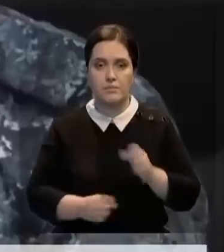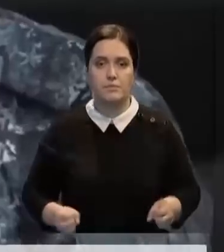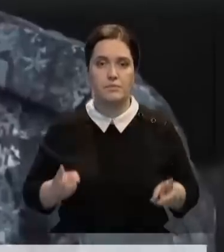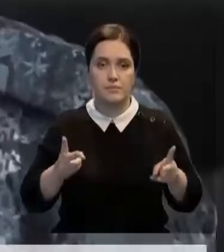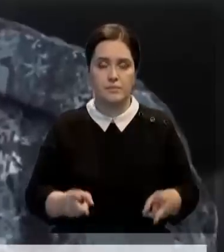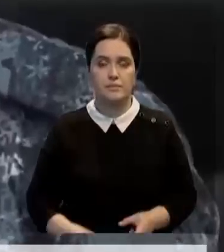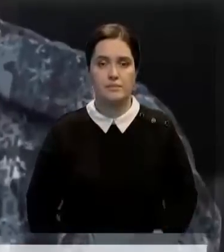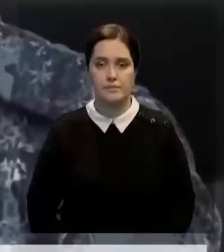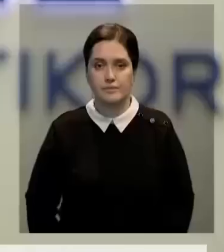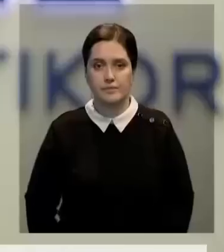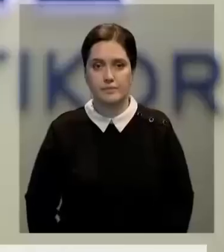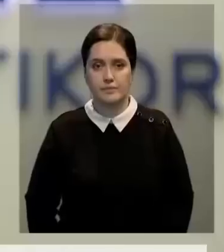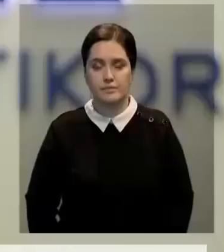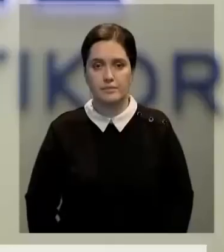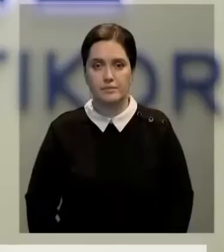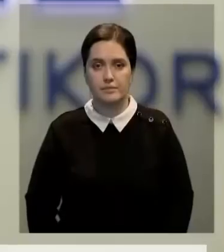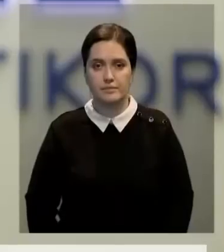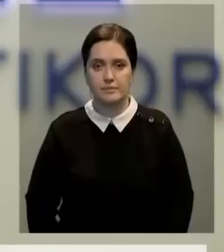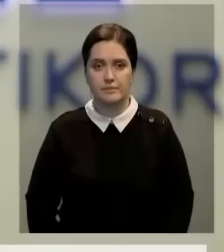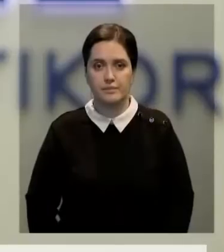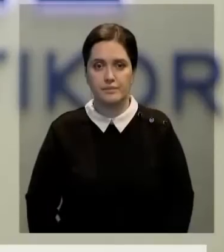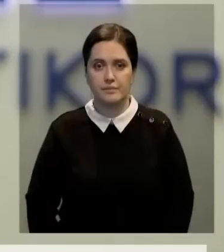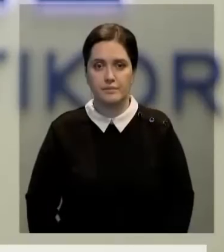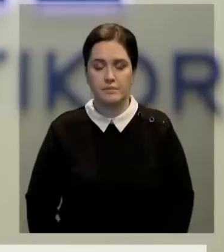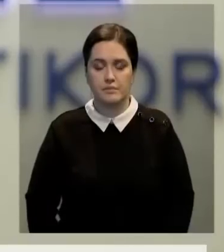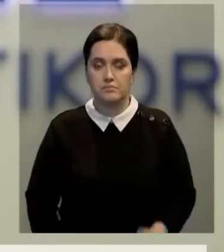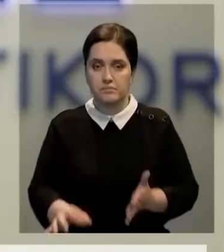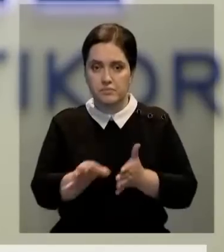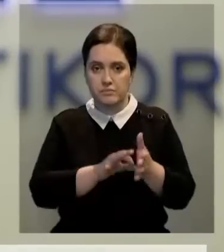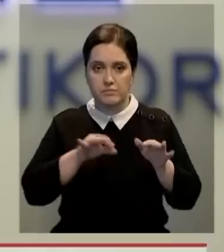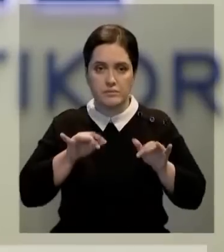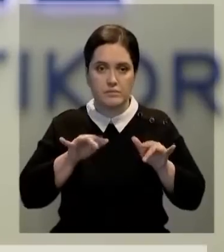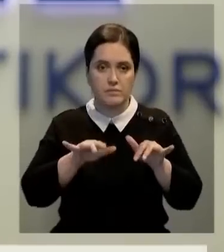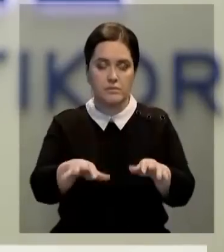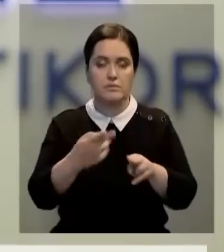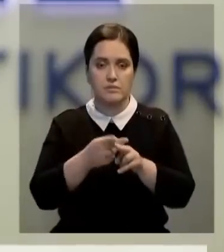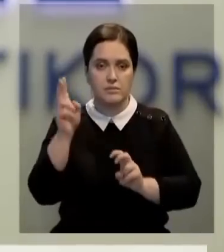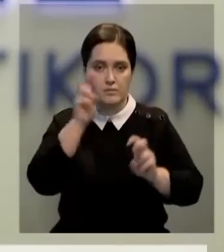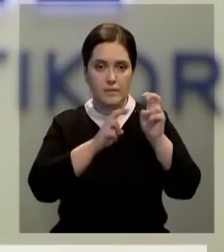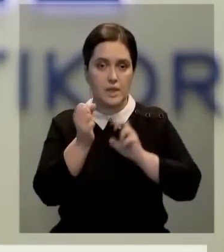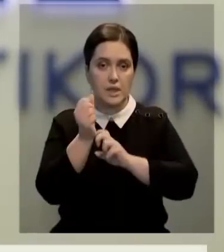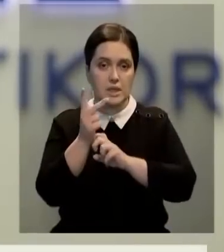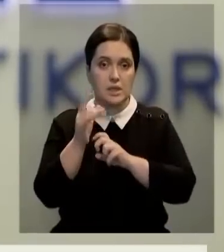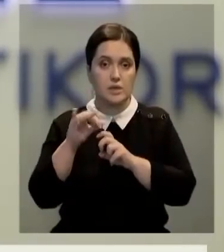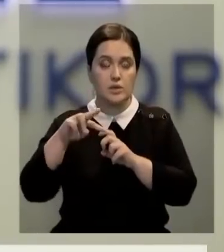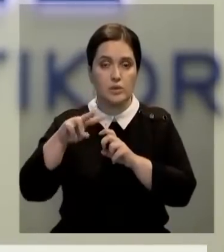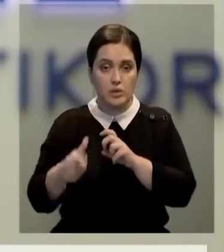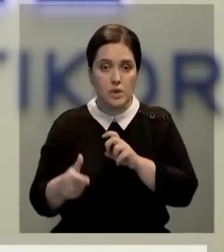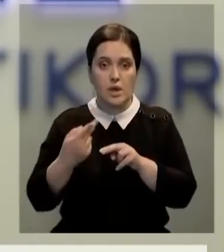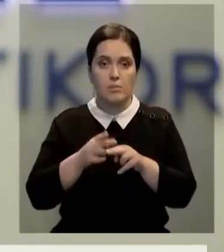преступления. В результате оперативно-разысленных мероприятий 13 июля текущего года